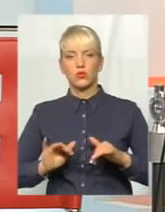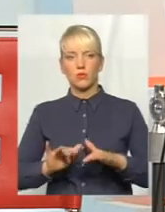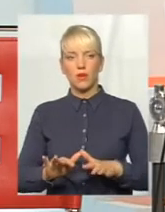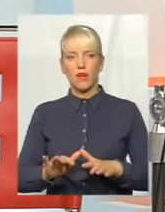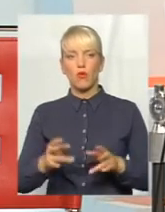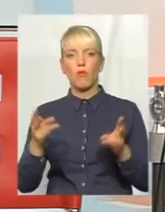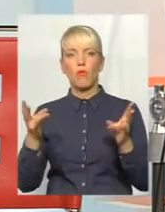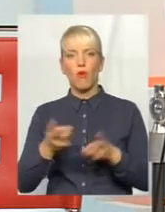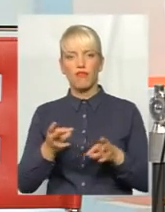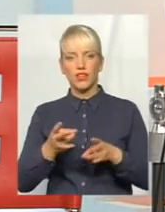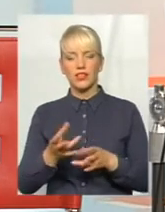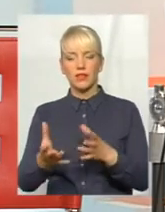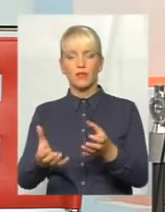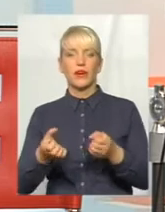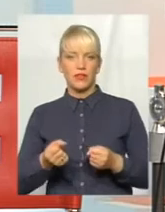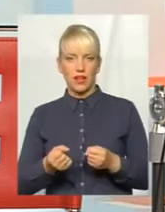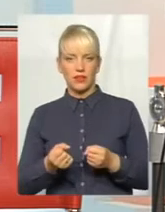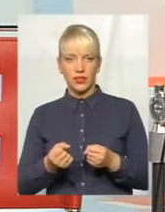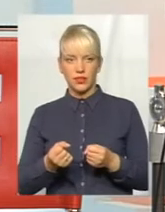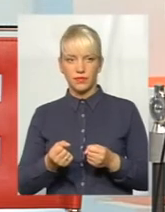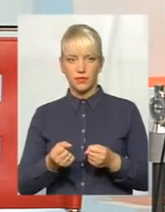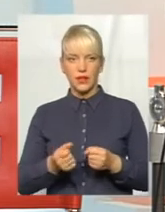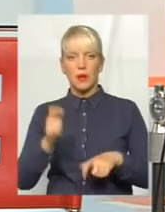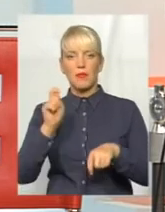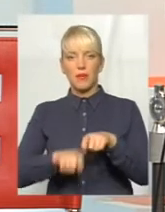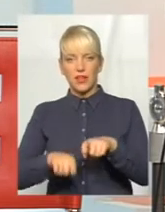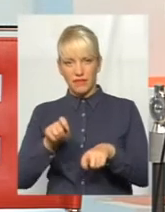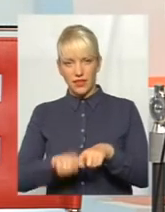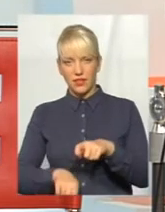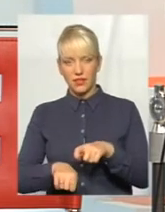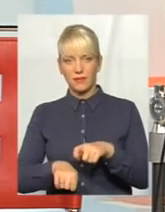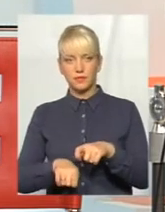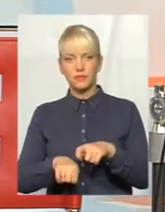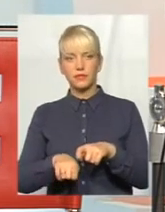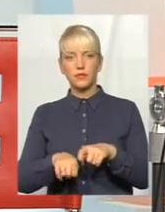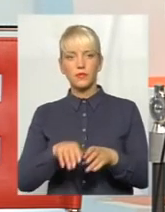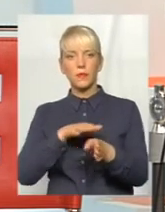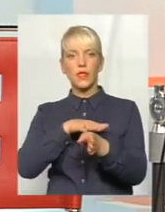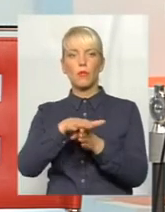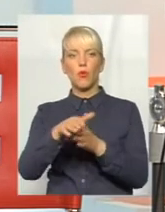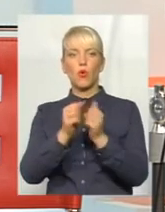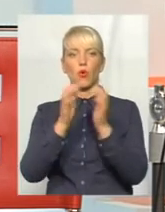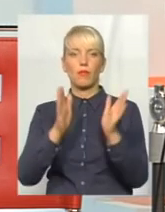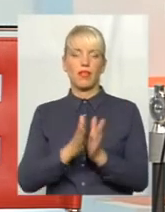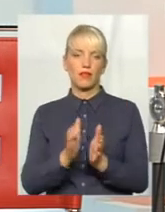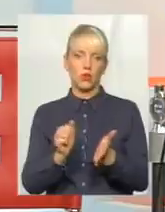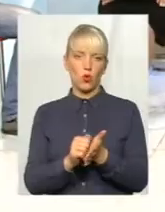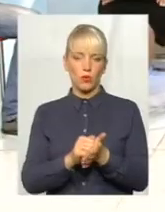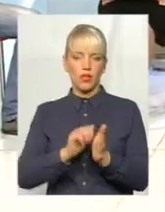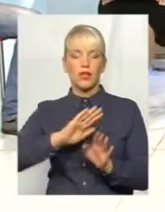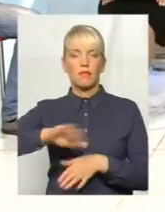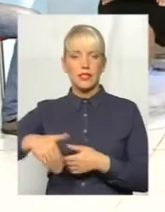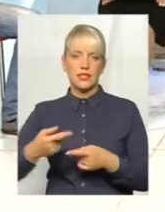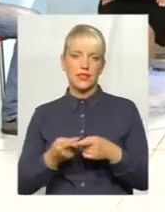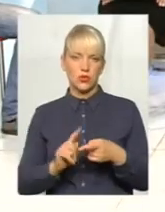повинен прийняти, перевірити повний комплект документів. Після чого,